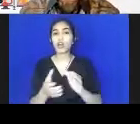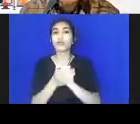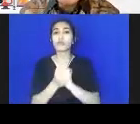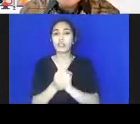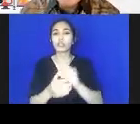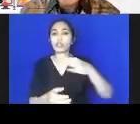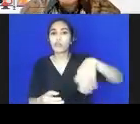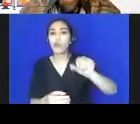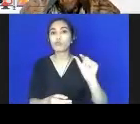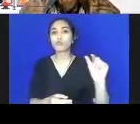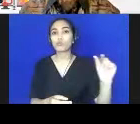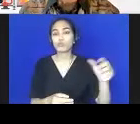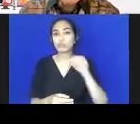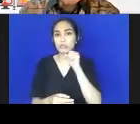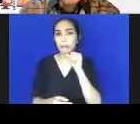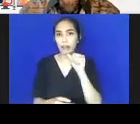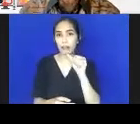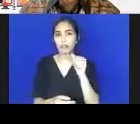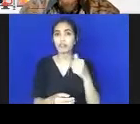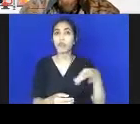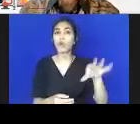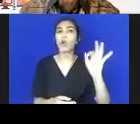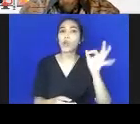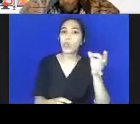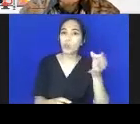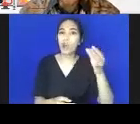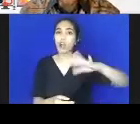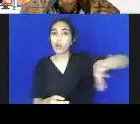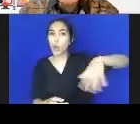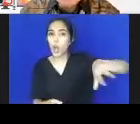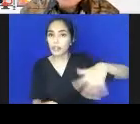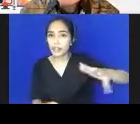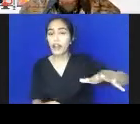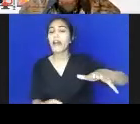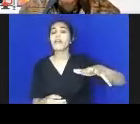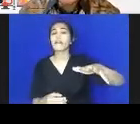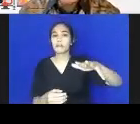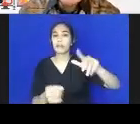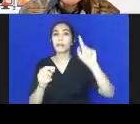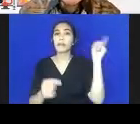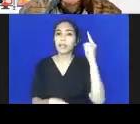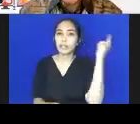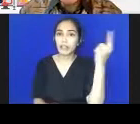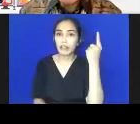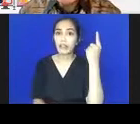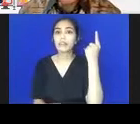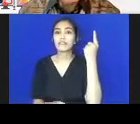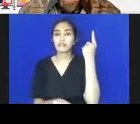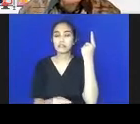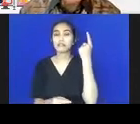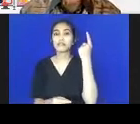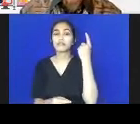terkait. Siapa itu? Yaitu orang tua, keluarga, masyarakat, pemerintah, dan peminta daerah dalam